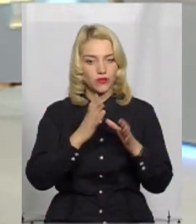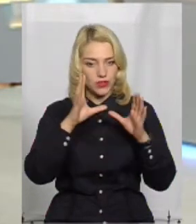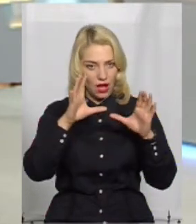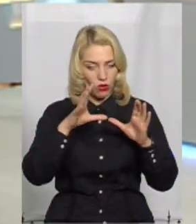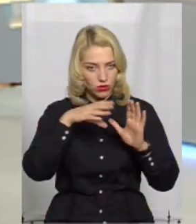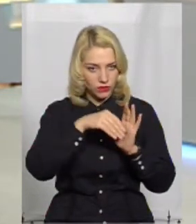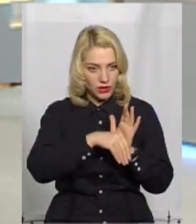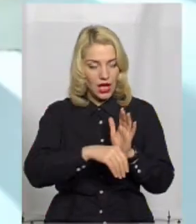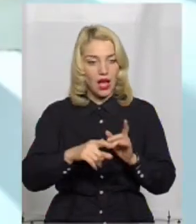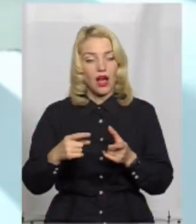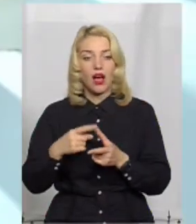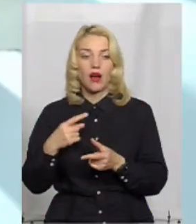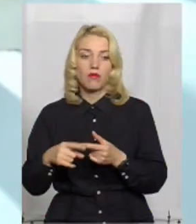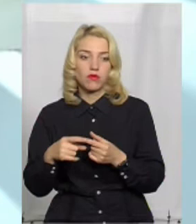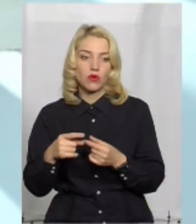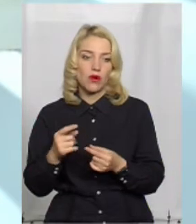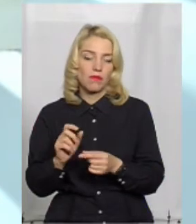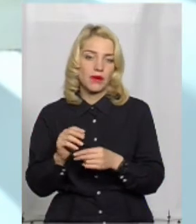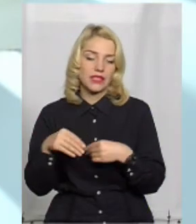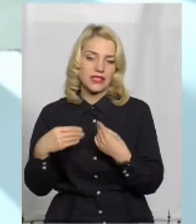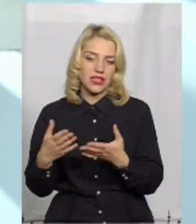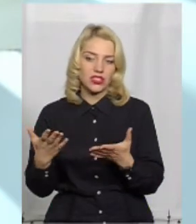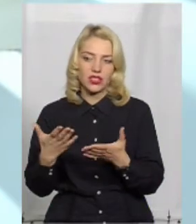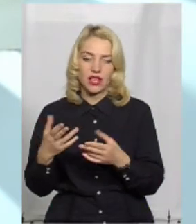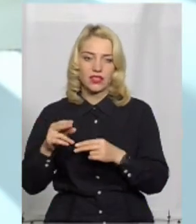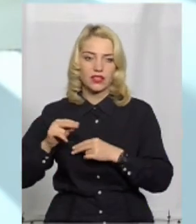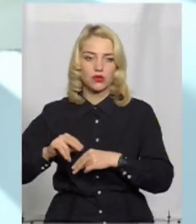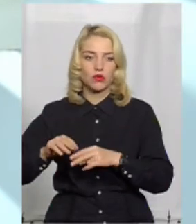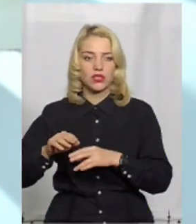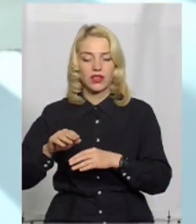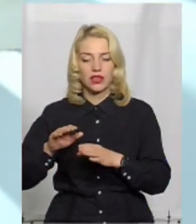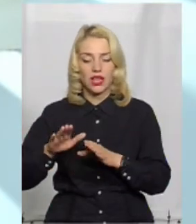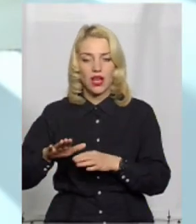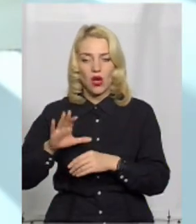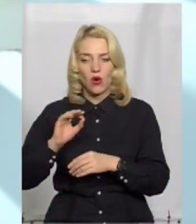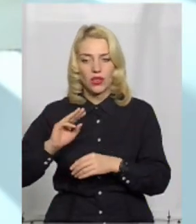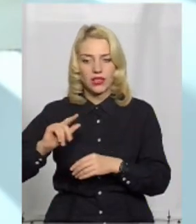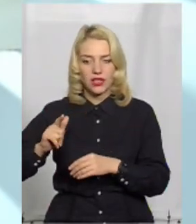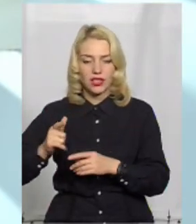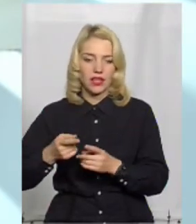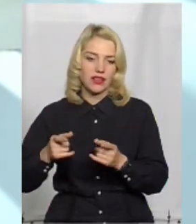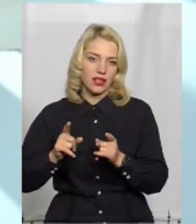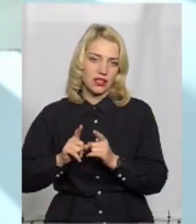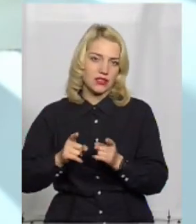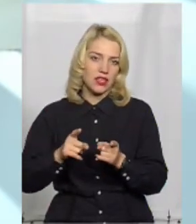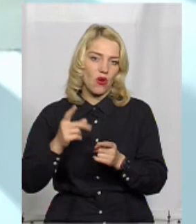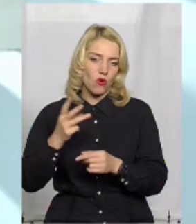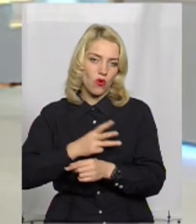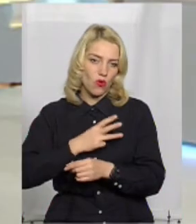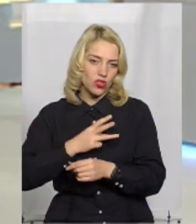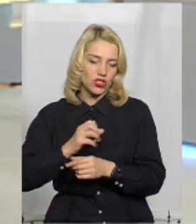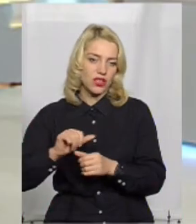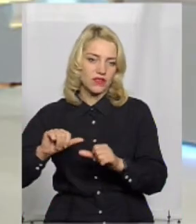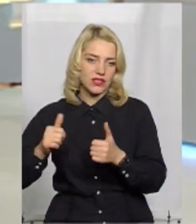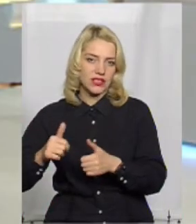або безпосередньо призначення на якісь посади в ОТГ і таким чином заохочення в вигляді заробітних